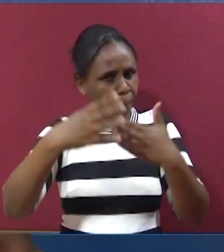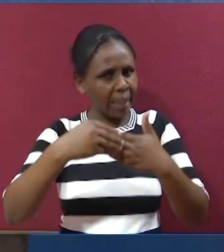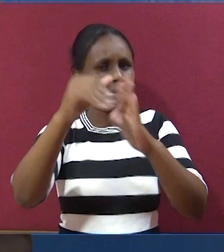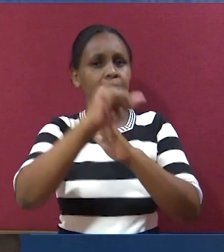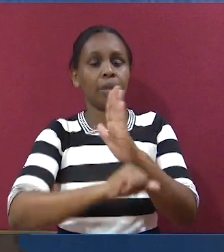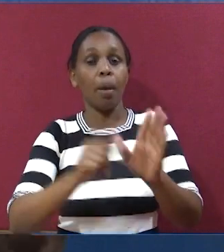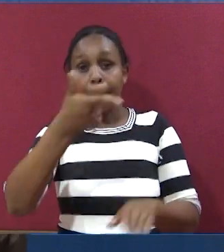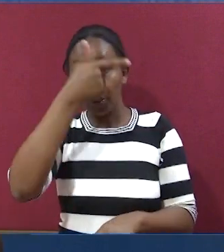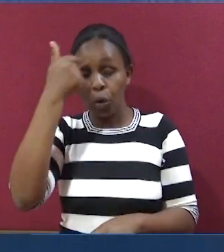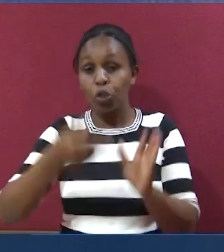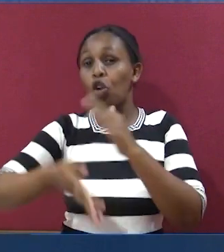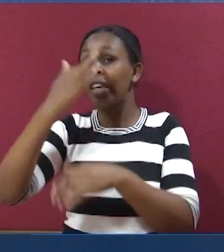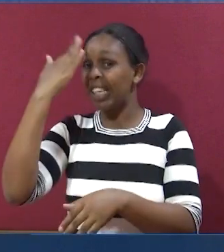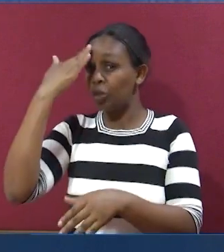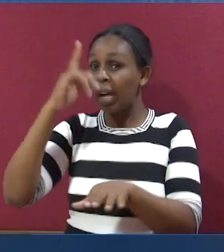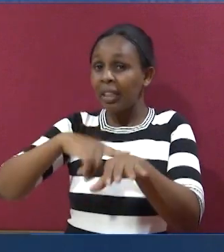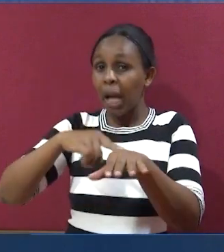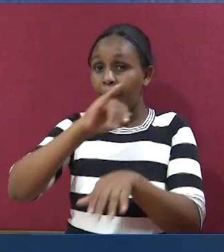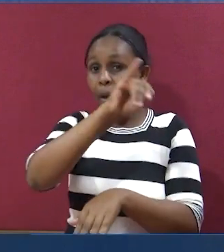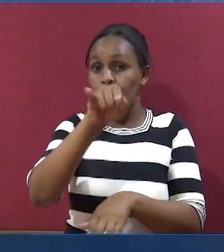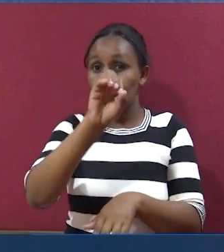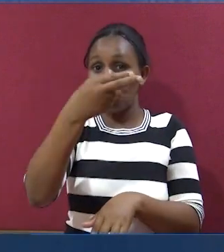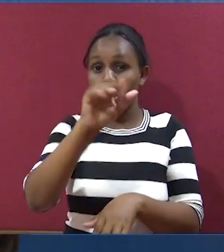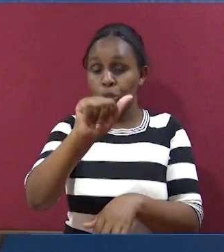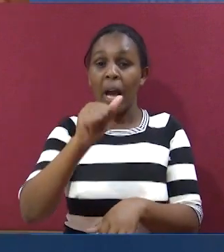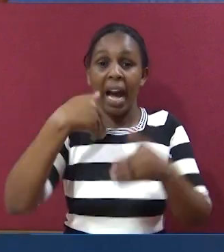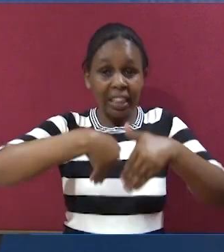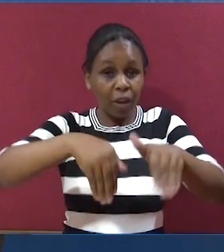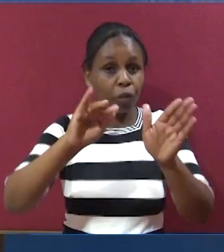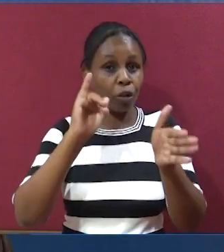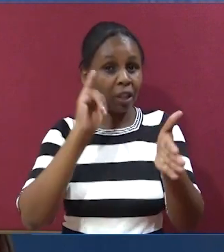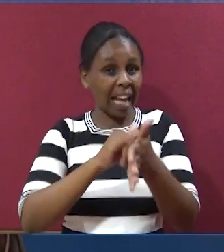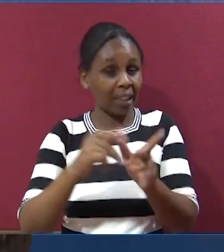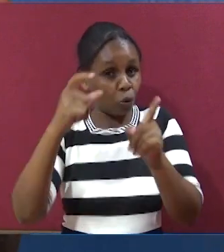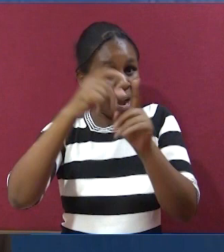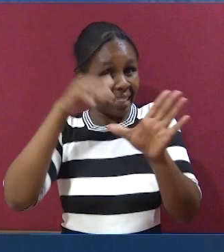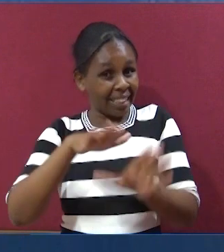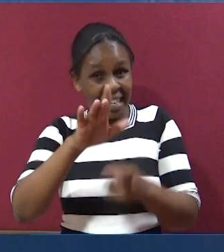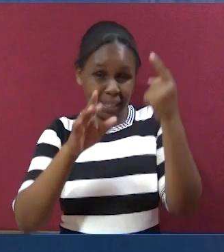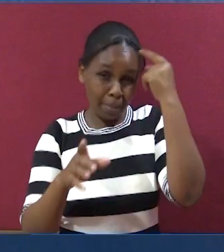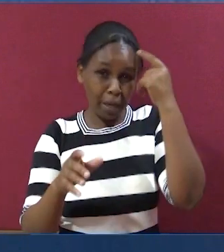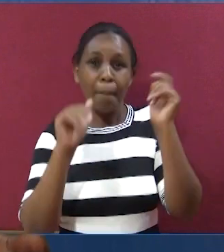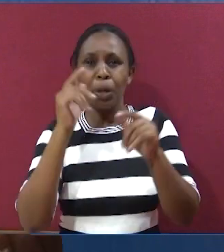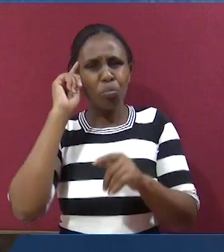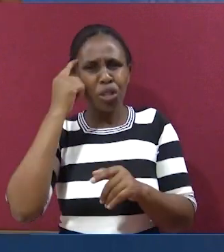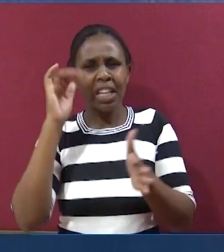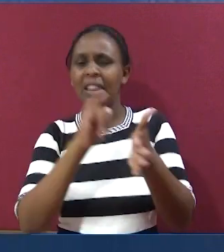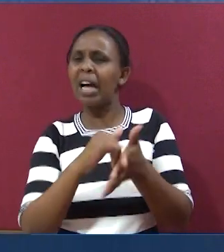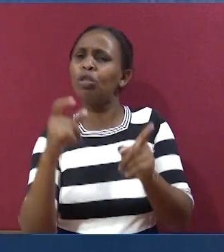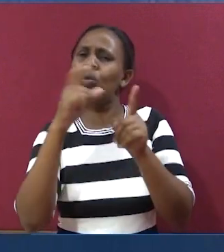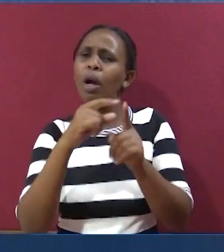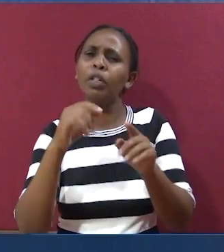wongozi mikononi mwako. Kwa maana mungu alijua ya kwamba, kama Joshua ataweka aya maneno katika akili yake. Kama Joshua